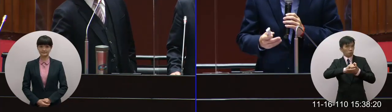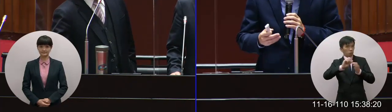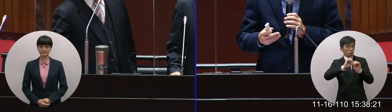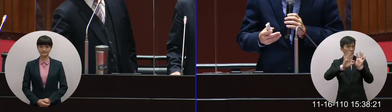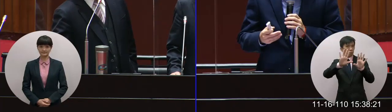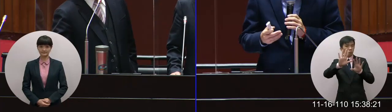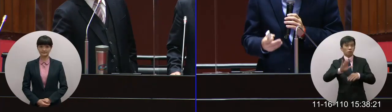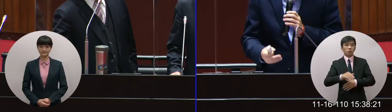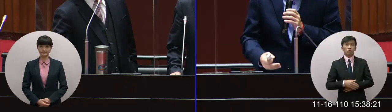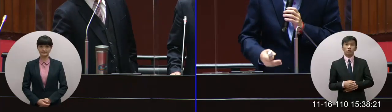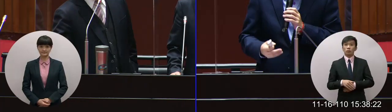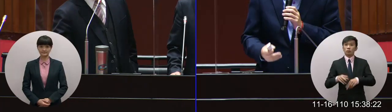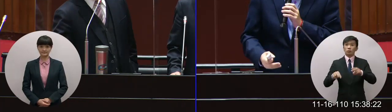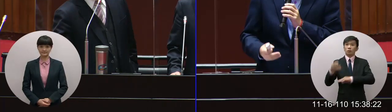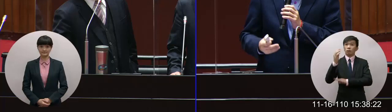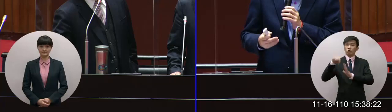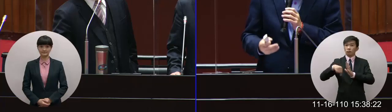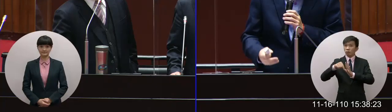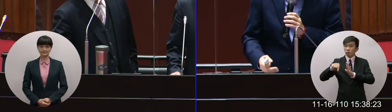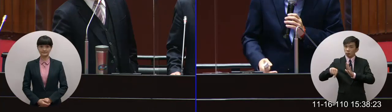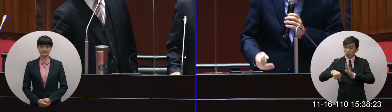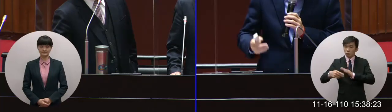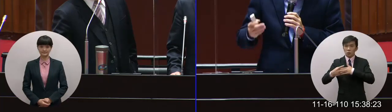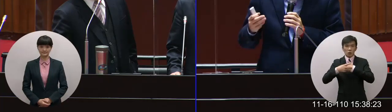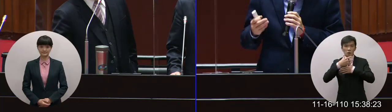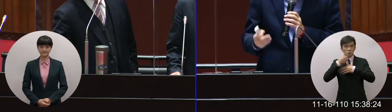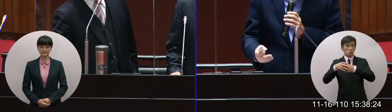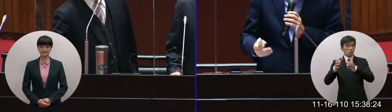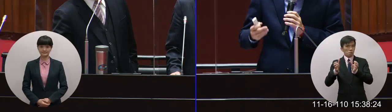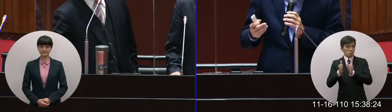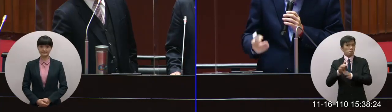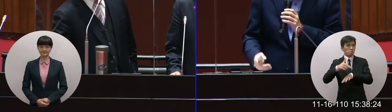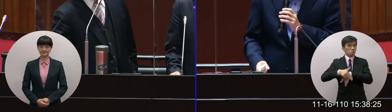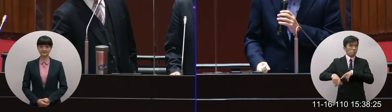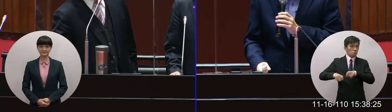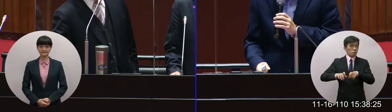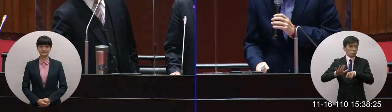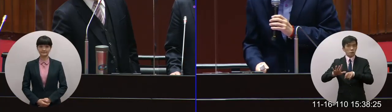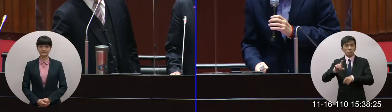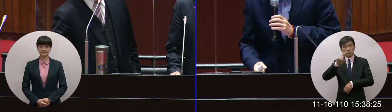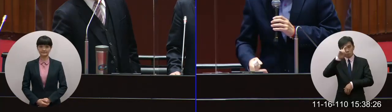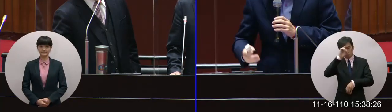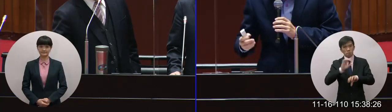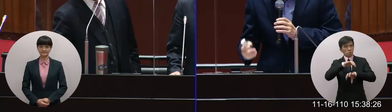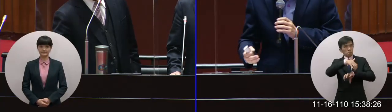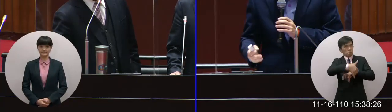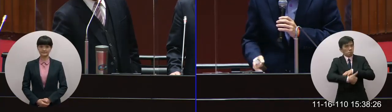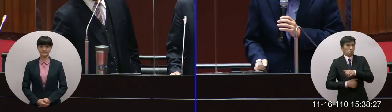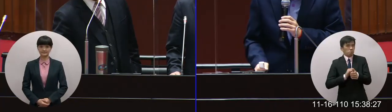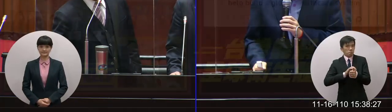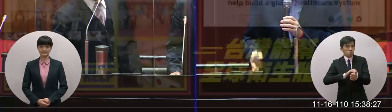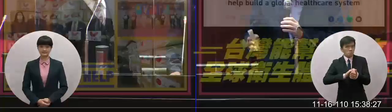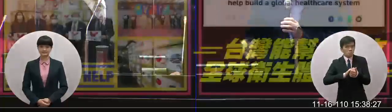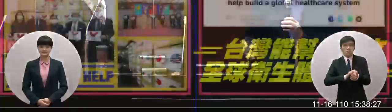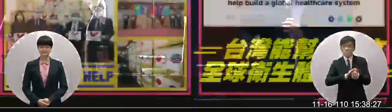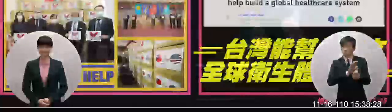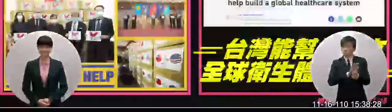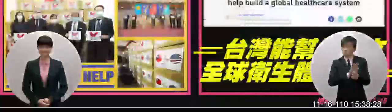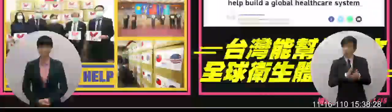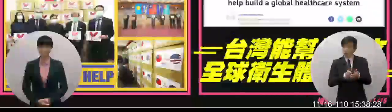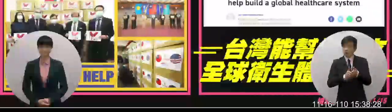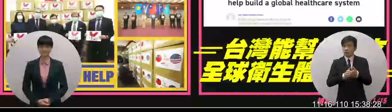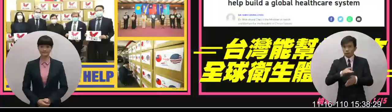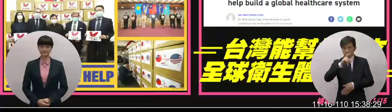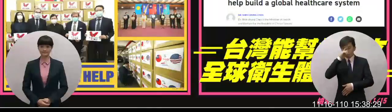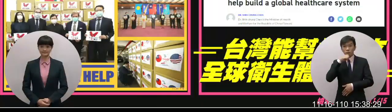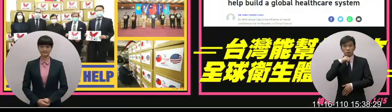有這樣的一個願景雄心希望對世界的醫療做出貢獻在英國投稿也希望台灣